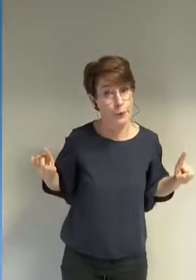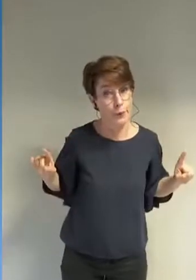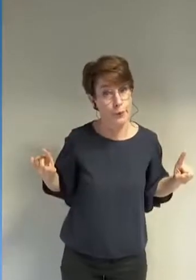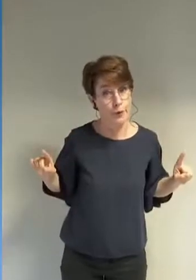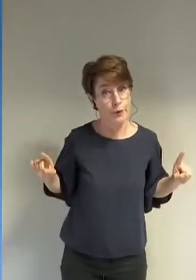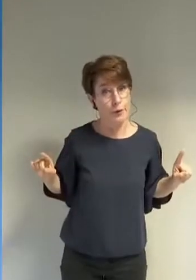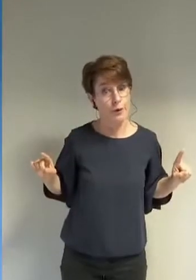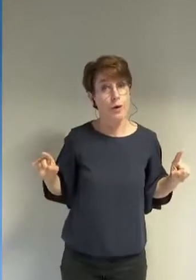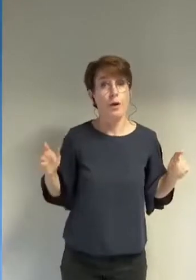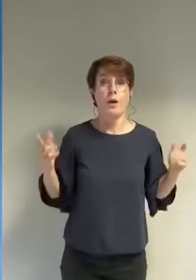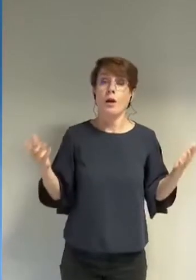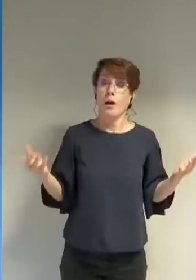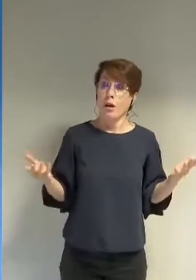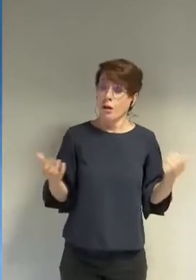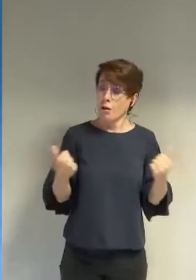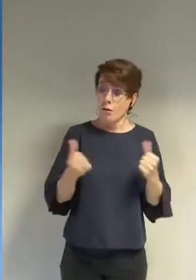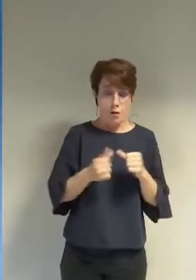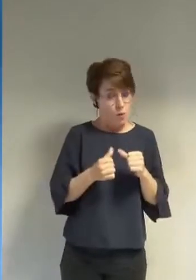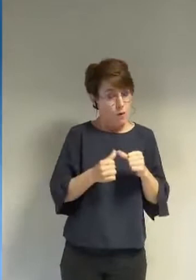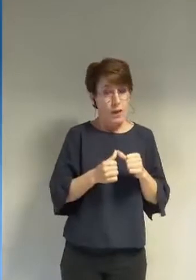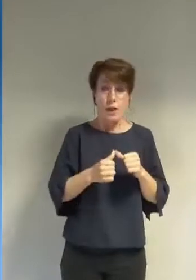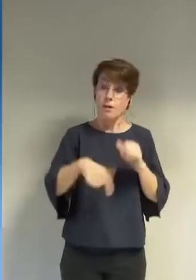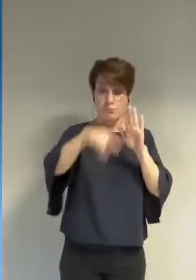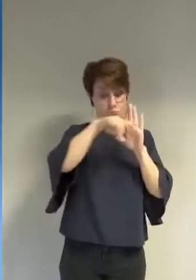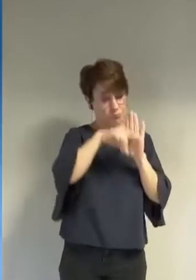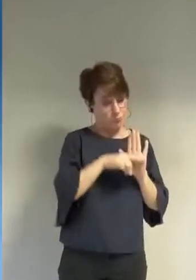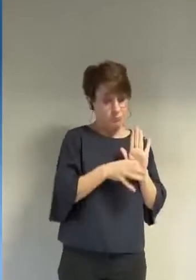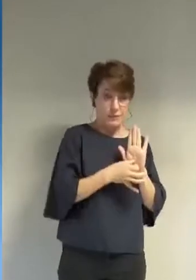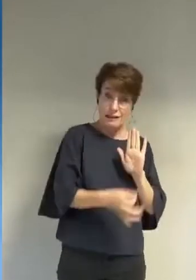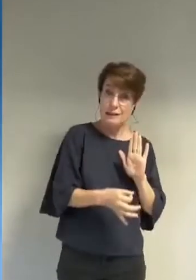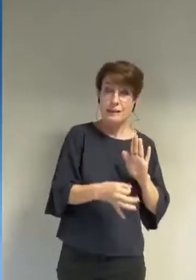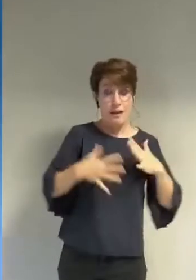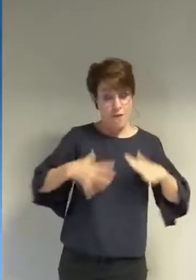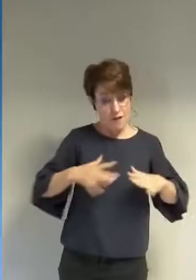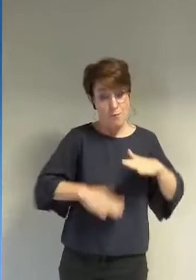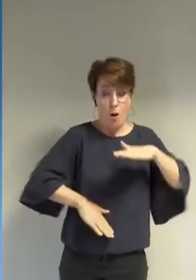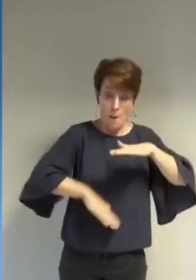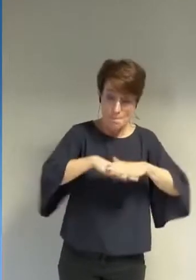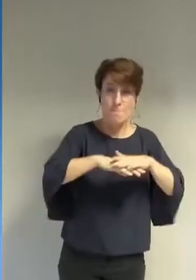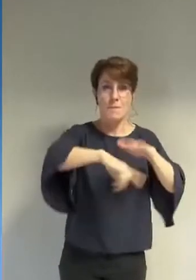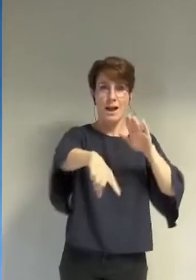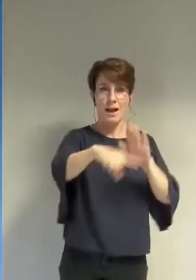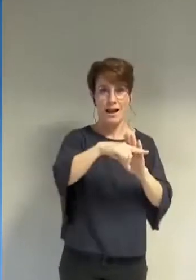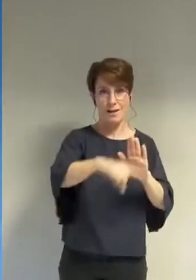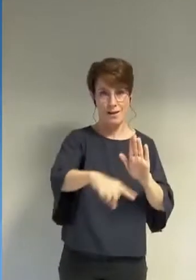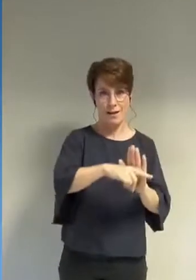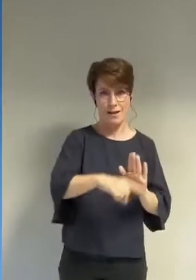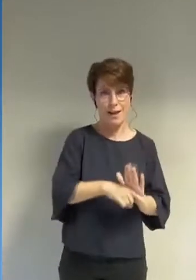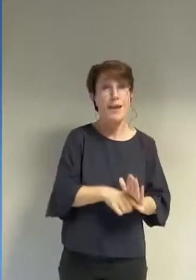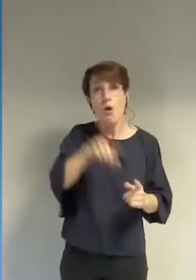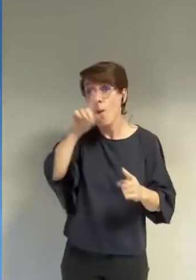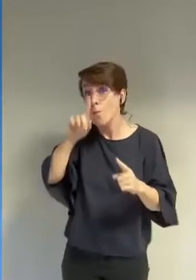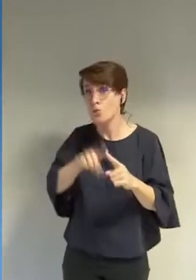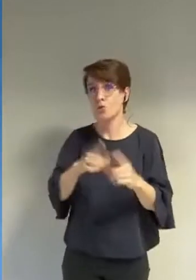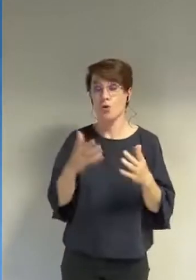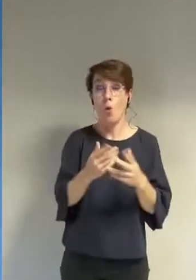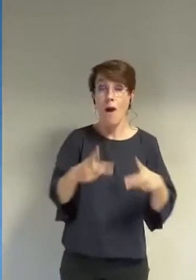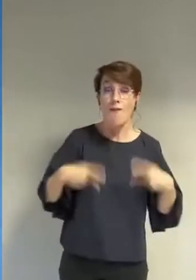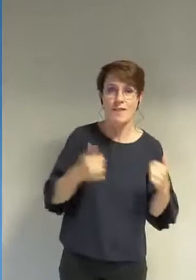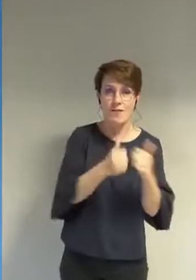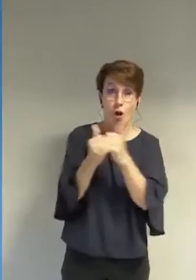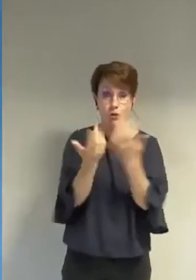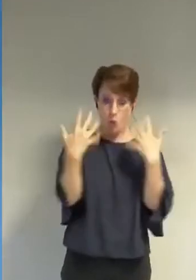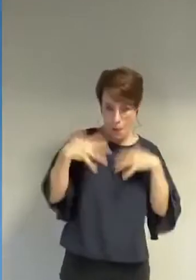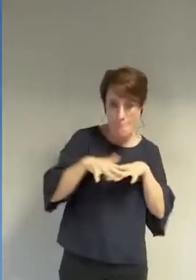'uniforme la restriction dans les tenues vestimentaires réglementaires favorise le vivre ensemble et